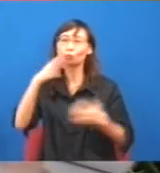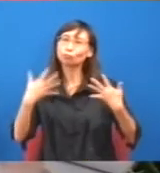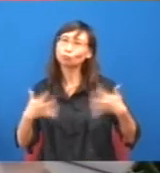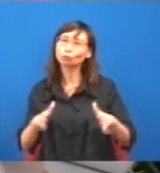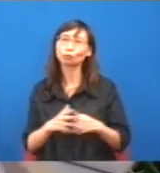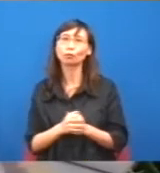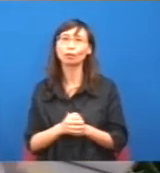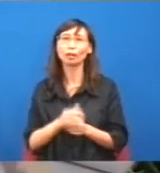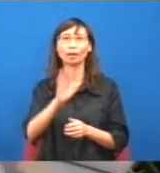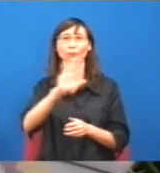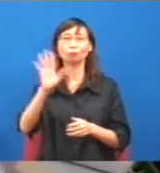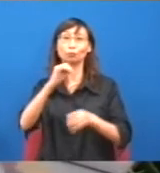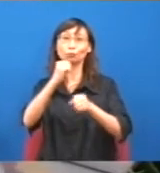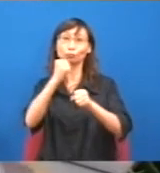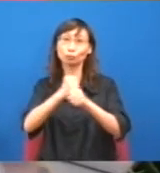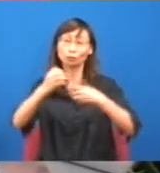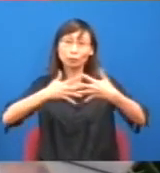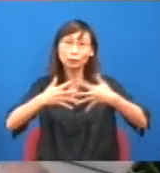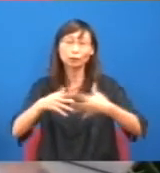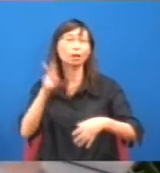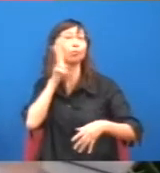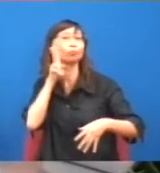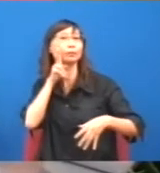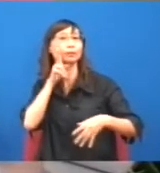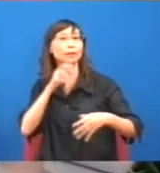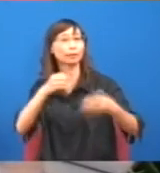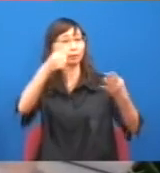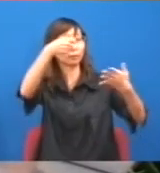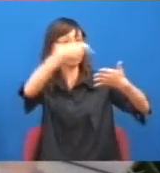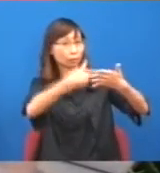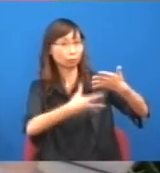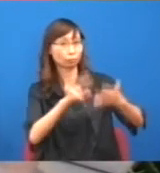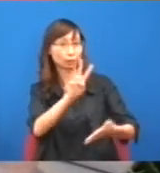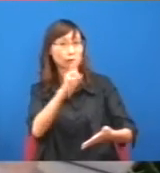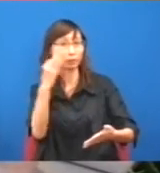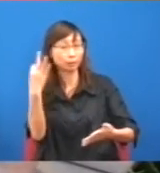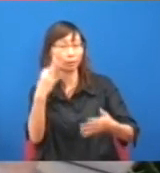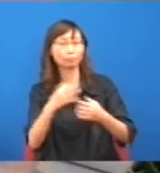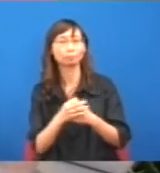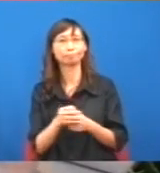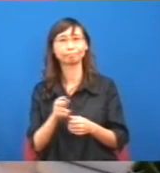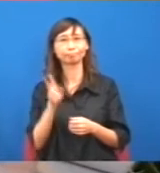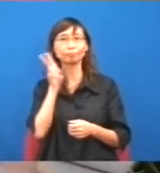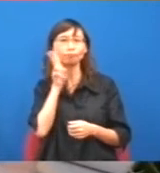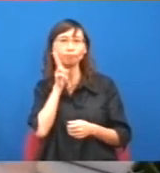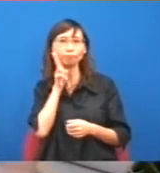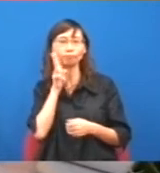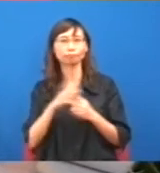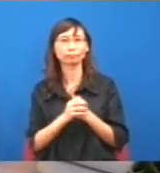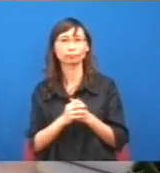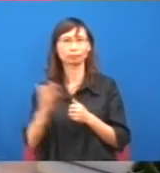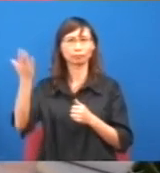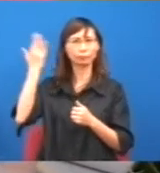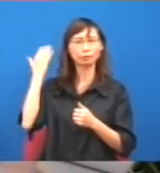其實是一定要做的,例如23條,他就好像他以前說